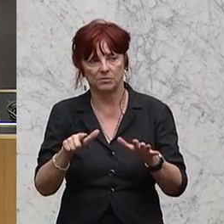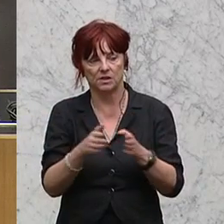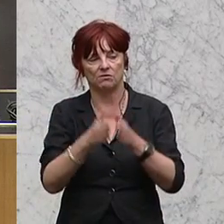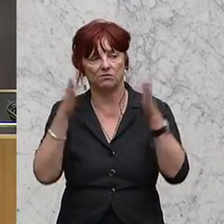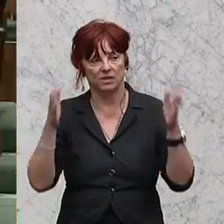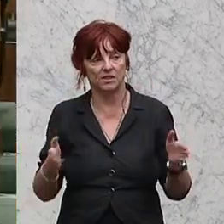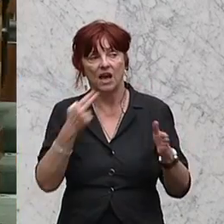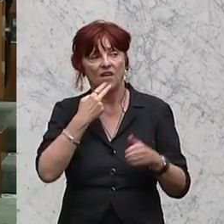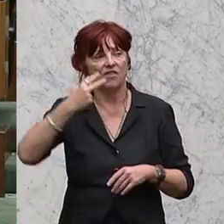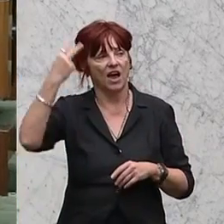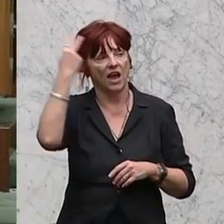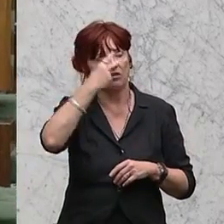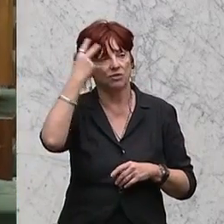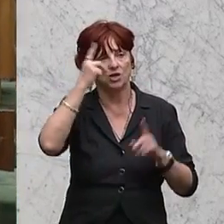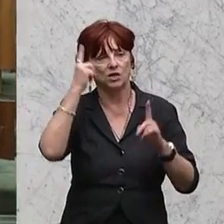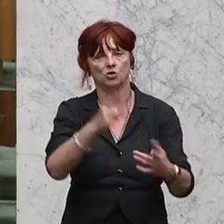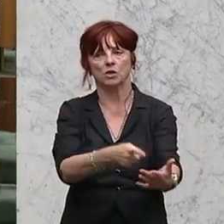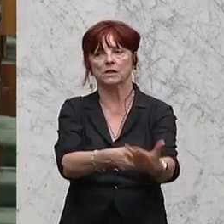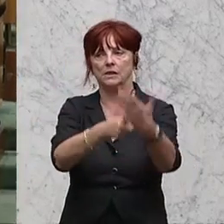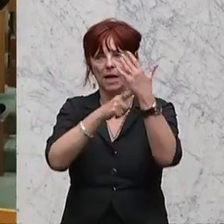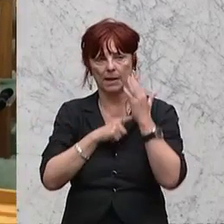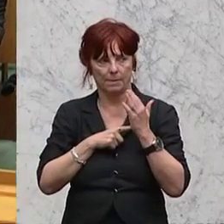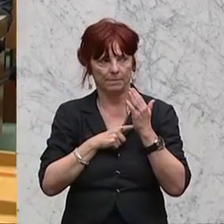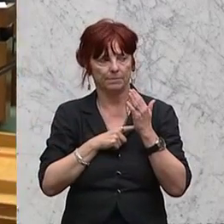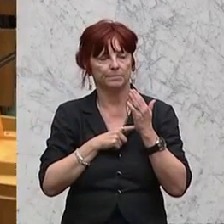Fristsetzung sind, um ein entsprechendes Zeichen.